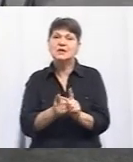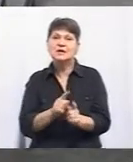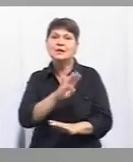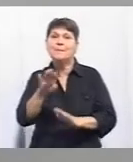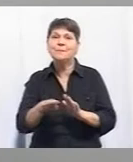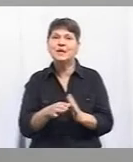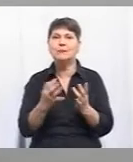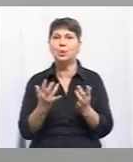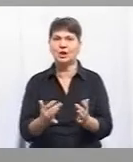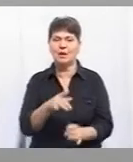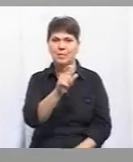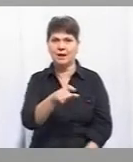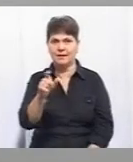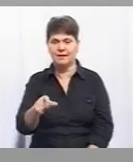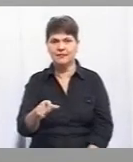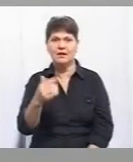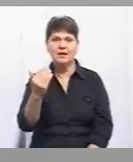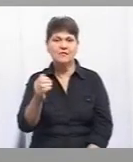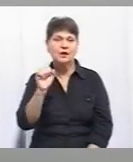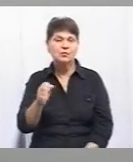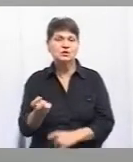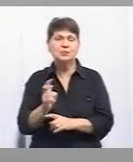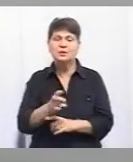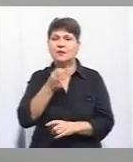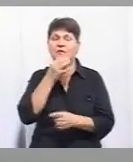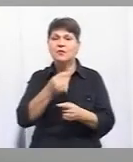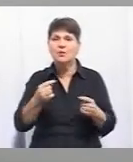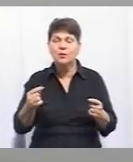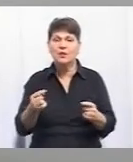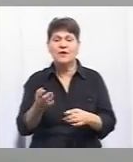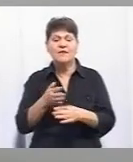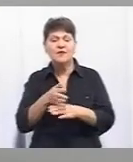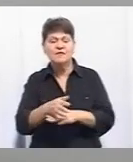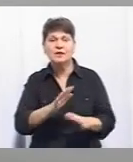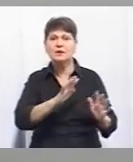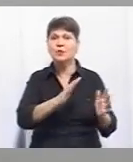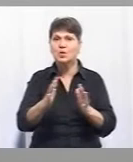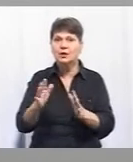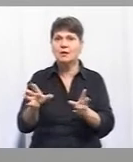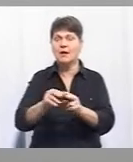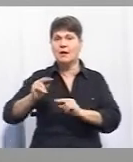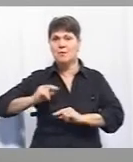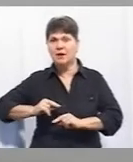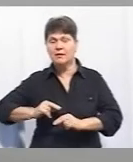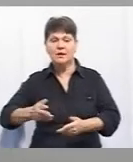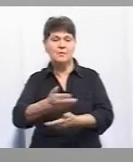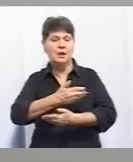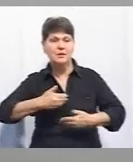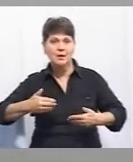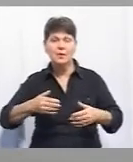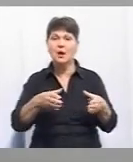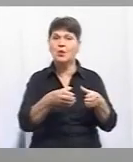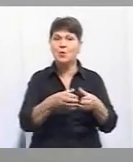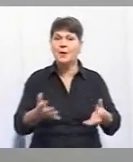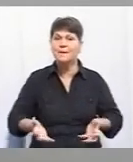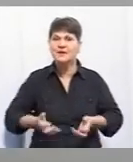Власне, ви можете прийти в будь-який момент, відвідати події. Події будуть проводитися і партнерами, і нами. Це як і групи підтримки,